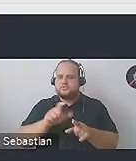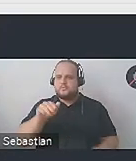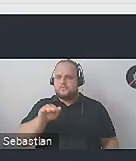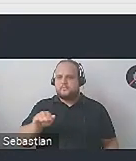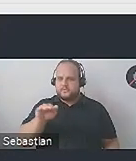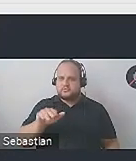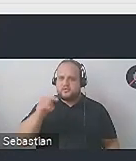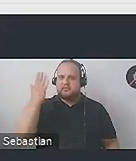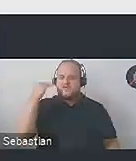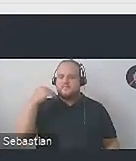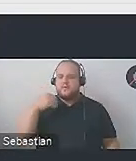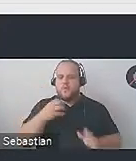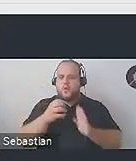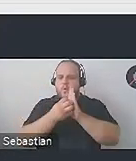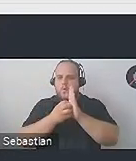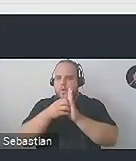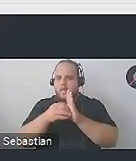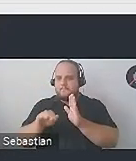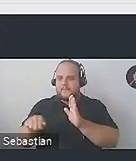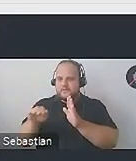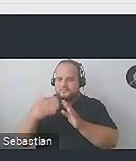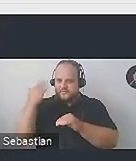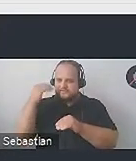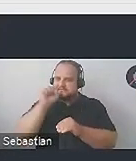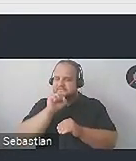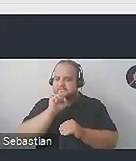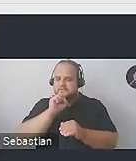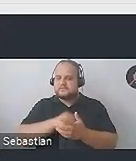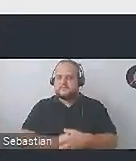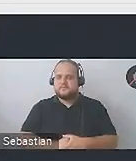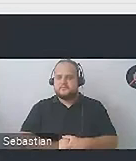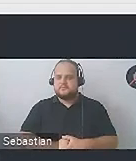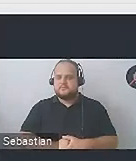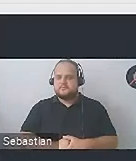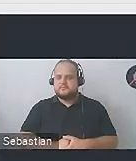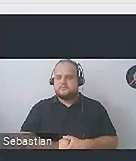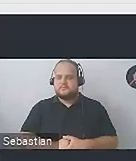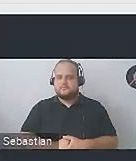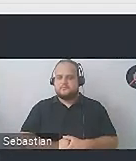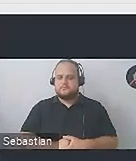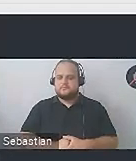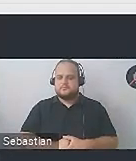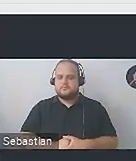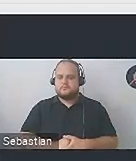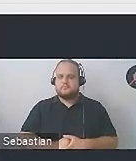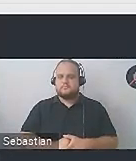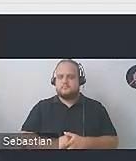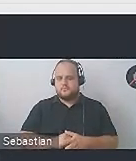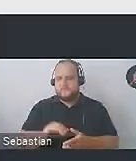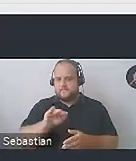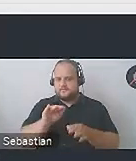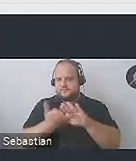jak kiedyś były myszki kulkowe. Pamiętacie Państwo? Z kulką w środku. No to gdyby myszkę kulkową odwrócić do góry nogami, to